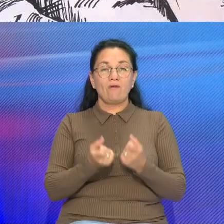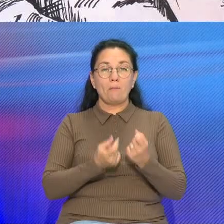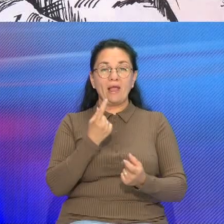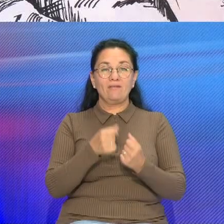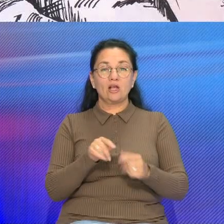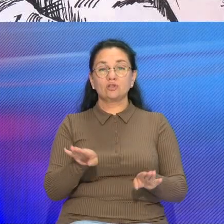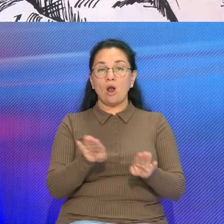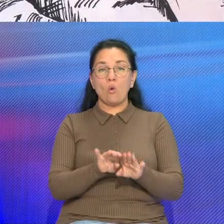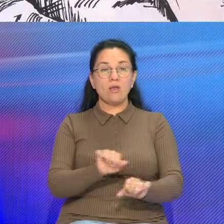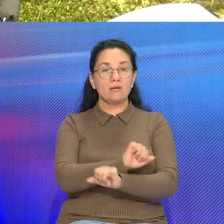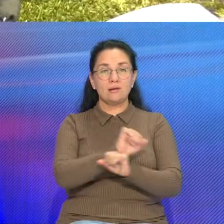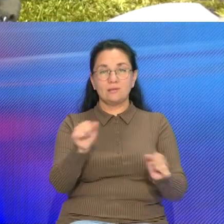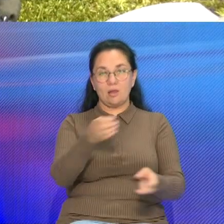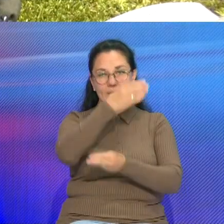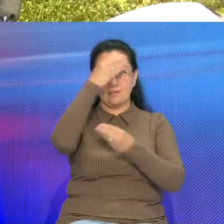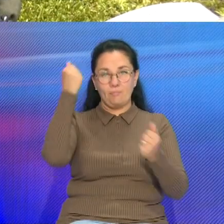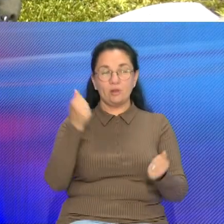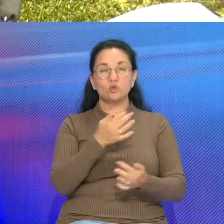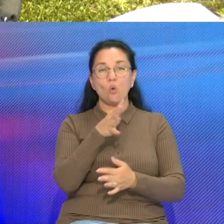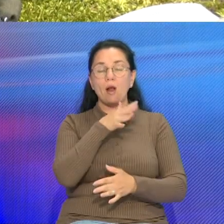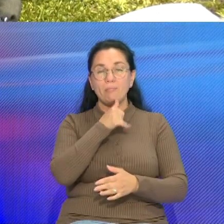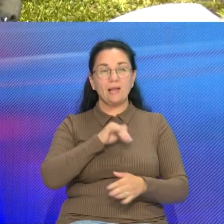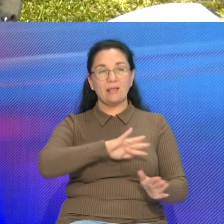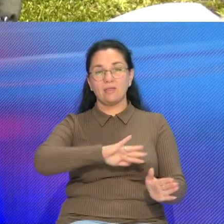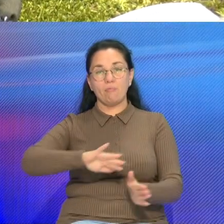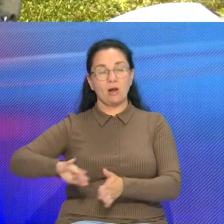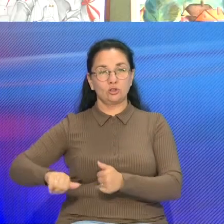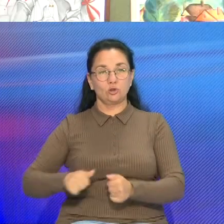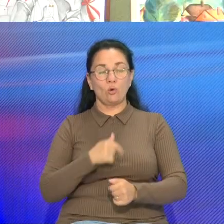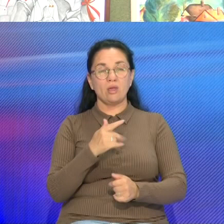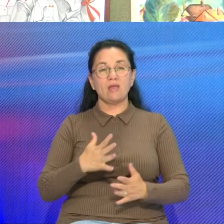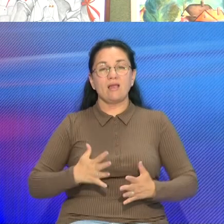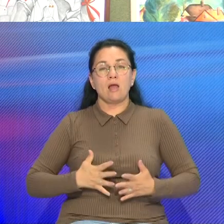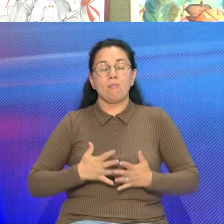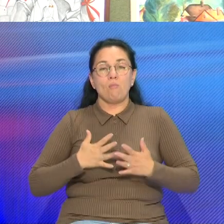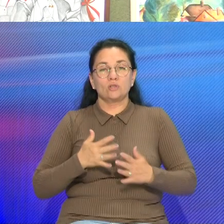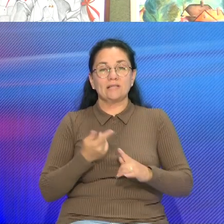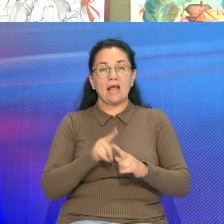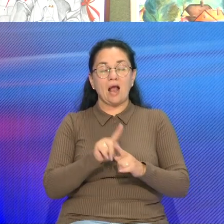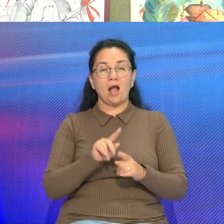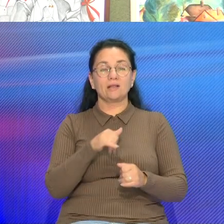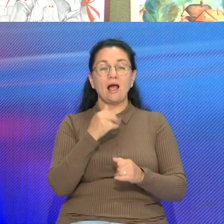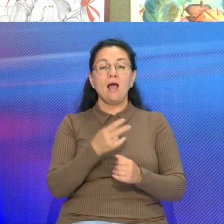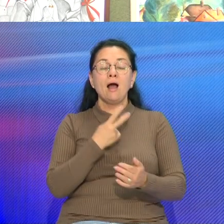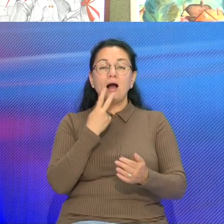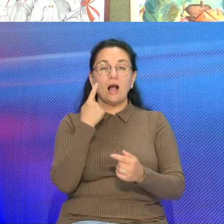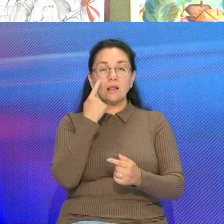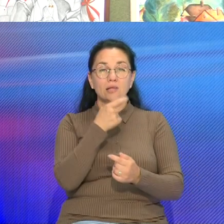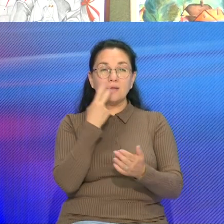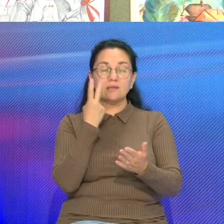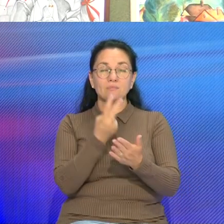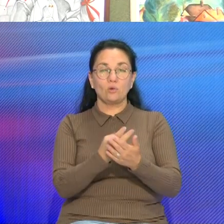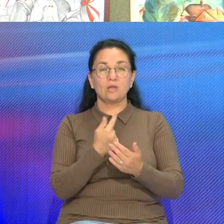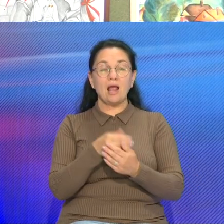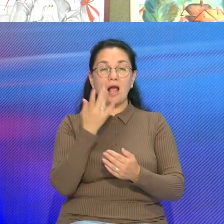нелега забыть Коль кіп 10 годів не пройшло пасля Великой Айчынной Перепоўняють емоции, калі позірк падая на работы за длюстраванням Сустрэчы